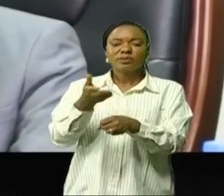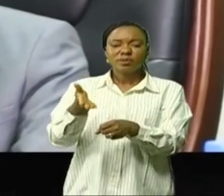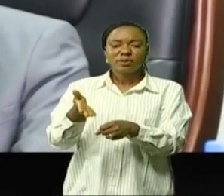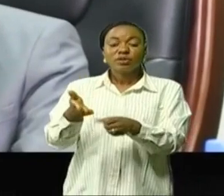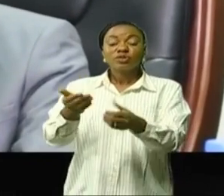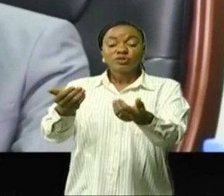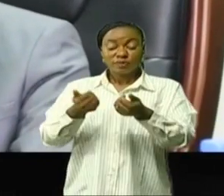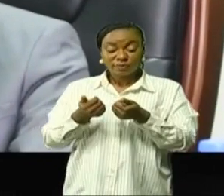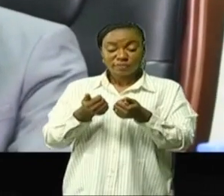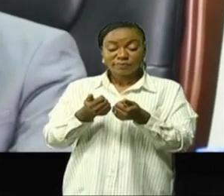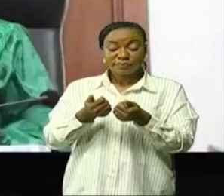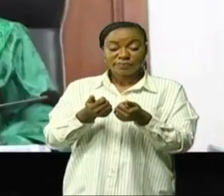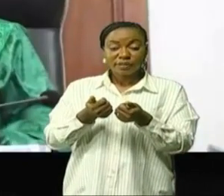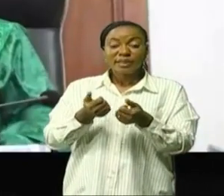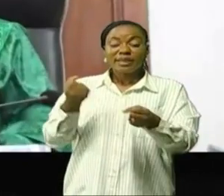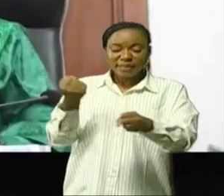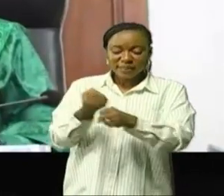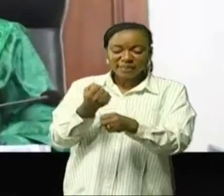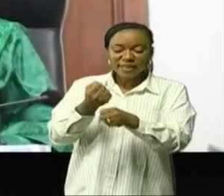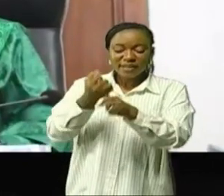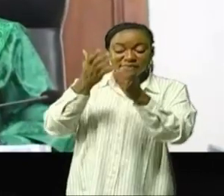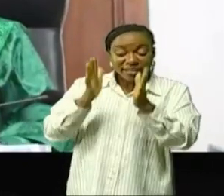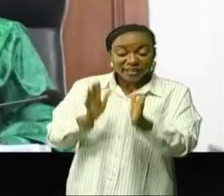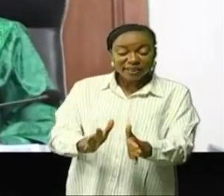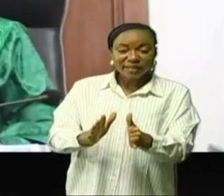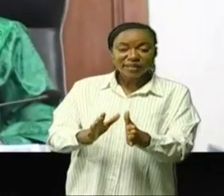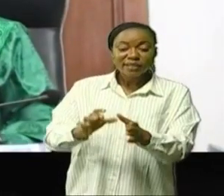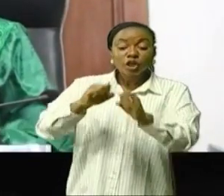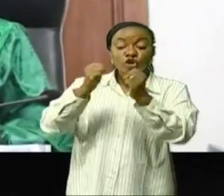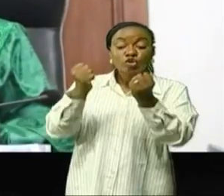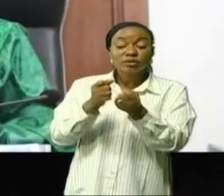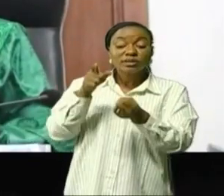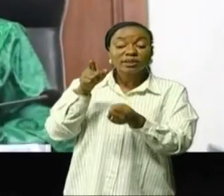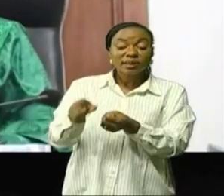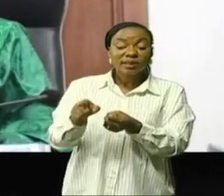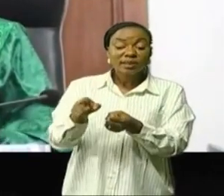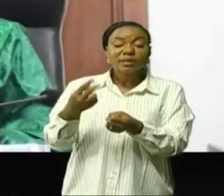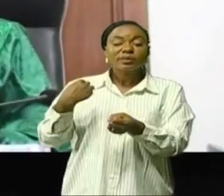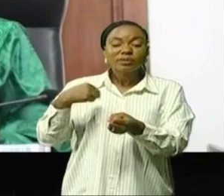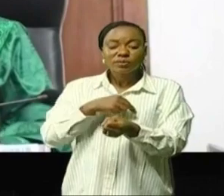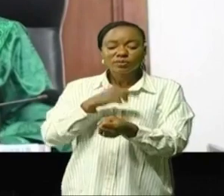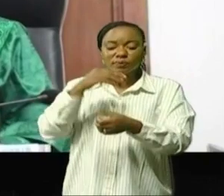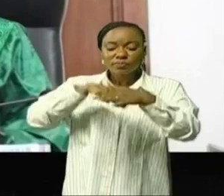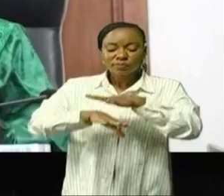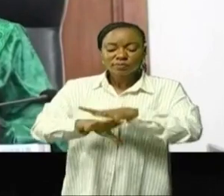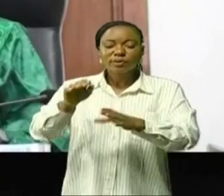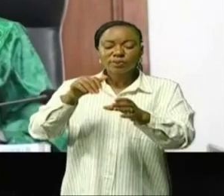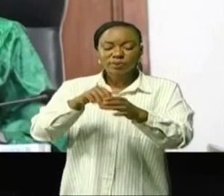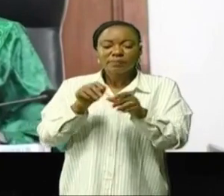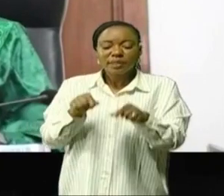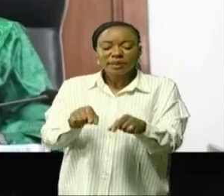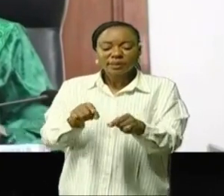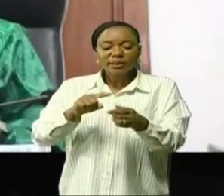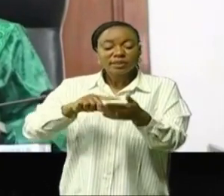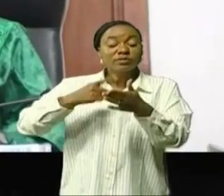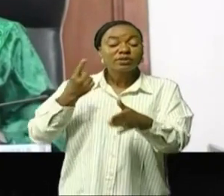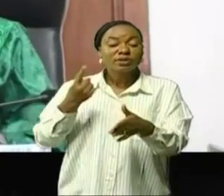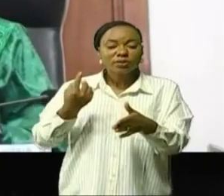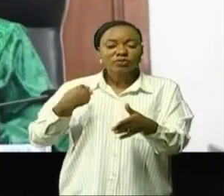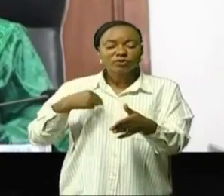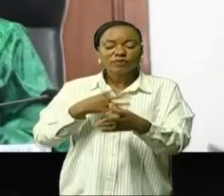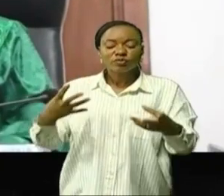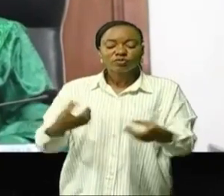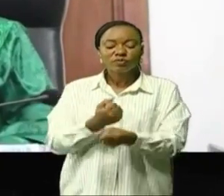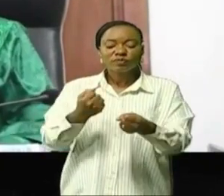'aimerais que vraiment les travailleurs des SINAT se disent qu'on était dans un gouffre. Maintenant, cette fois-ci, nous avons